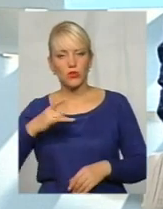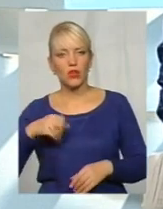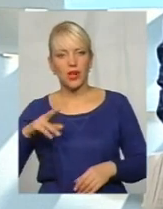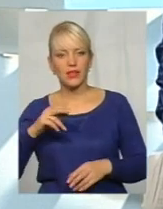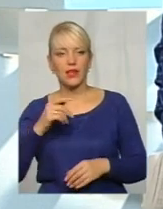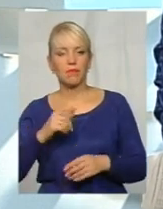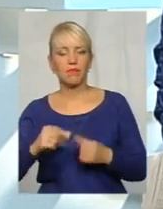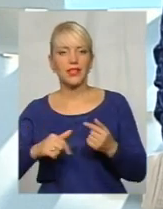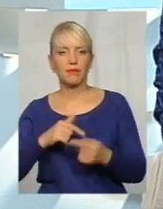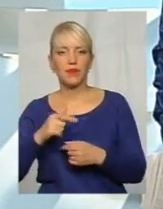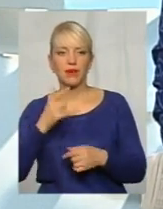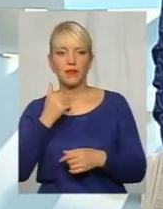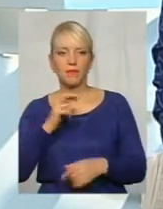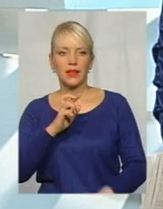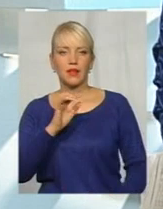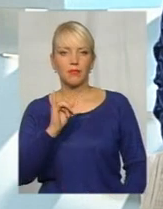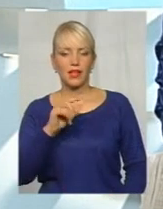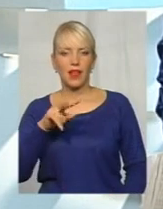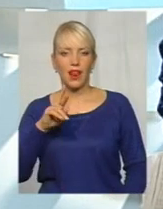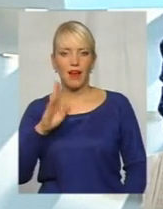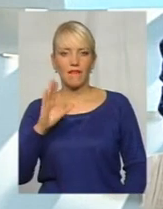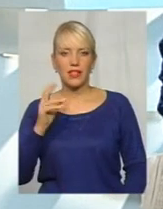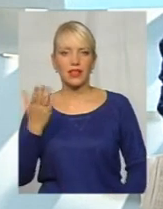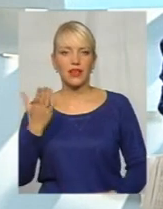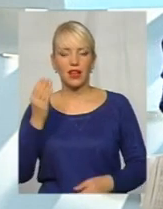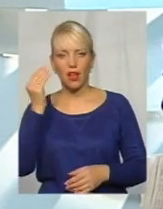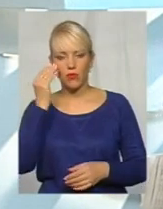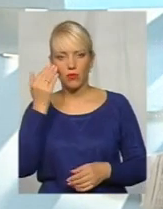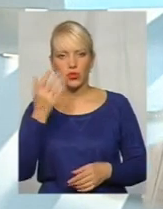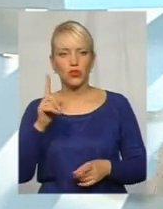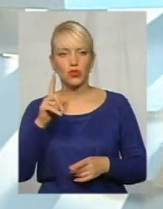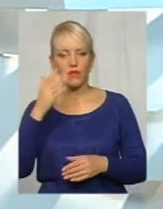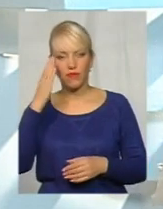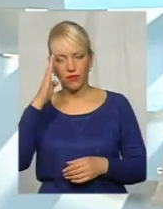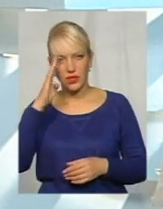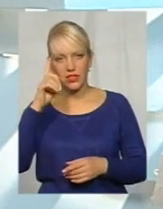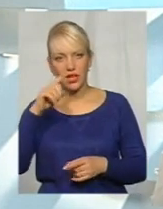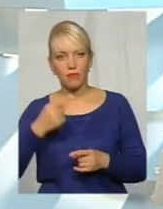Красилівщини Олег Білявець. Яка його позиція? Що він знає про ці справи?